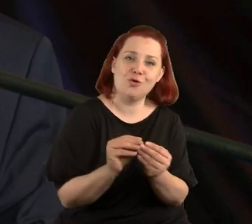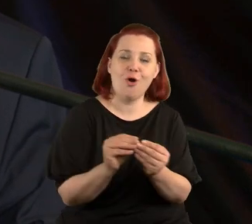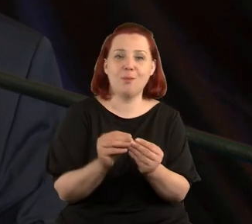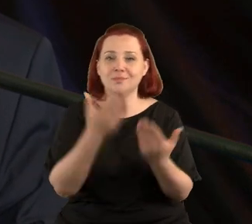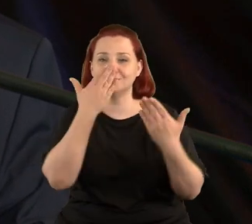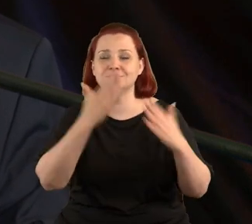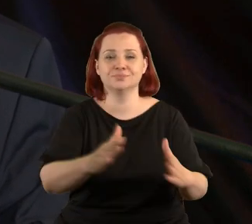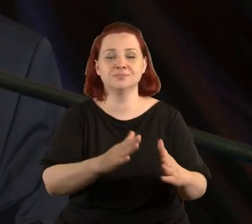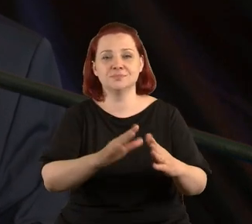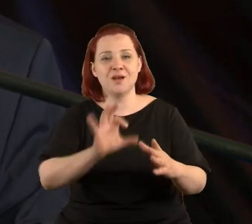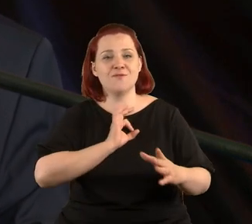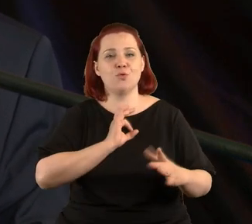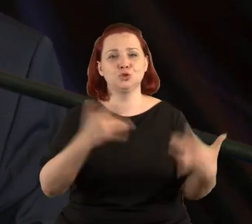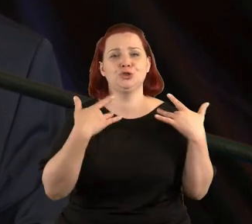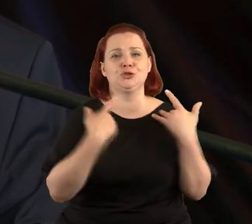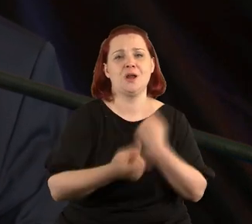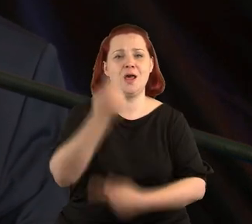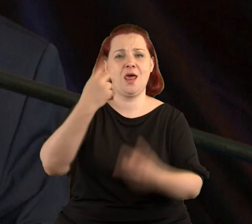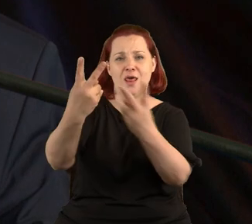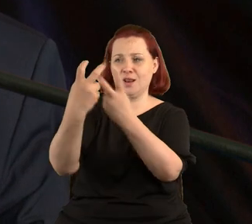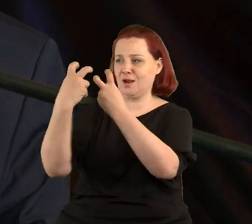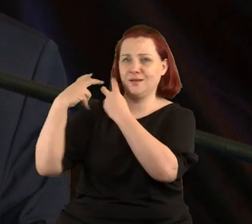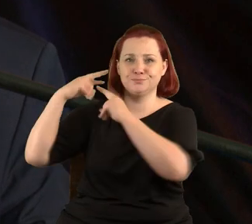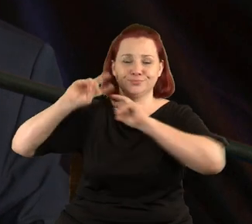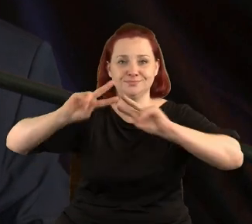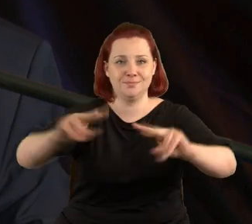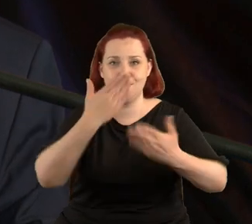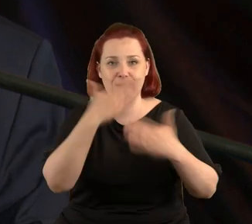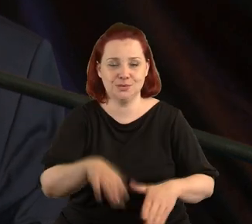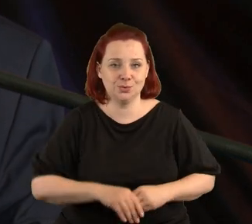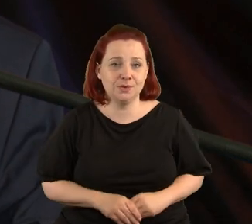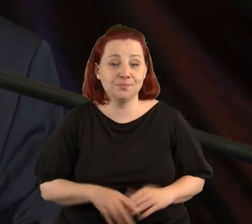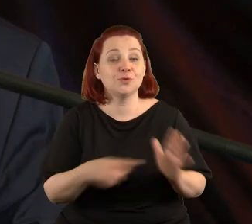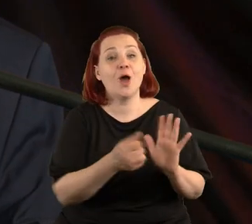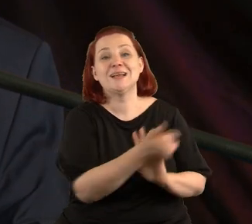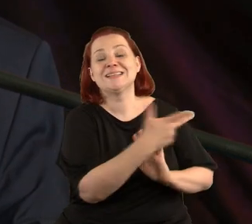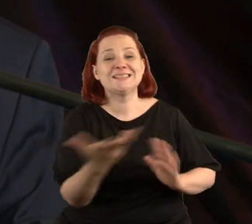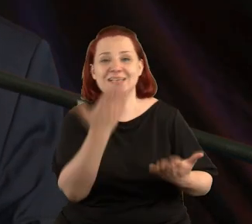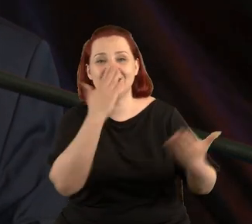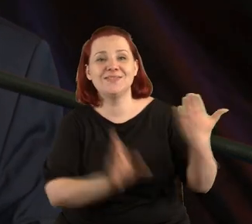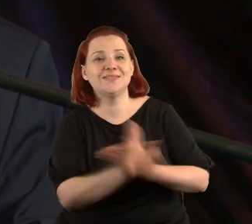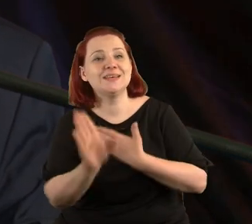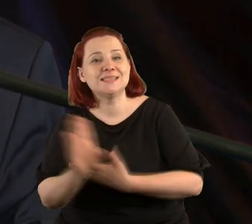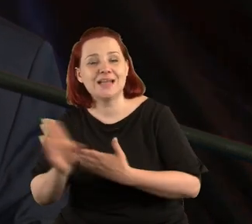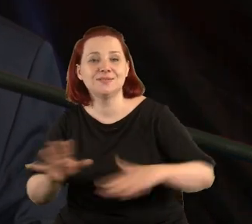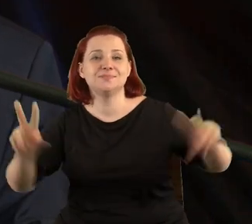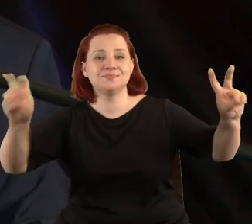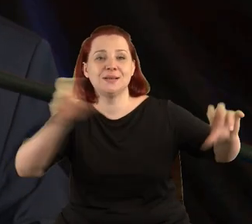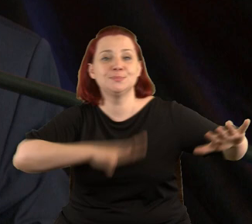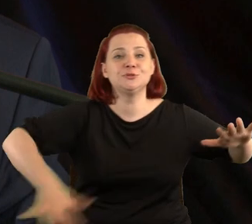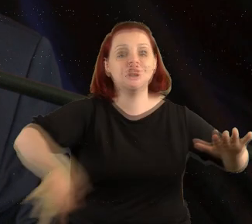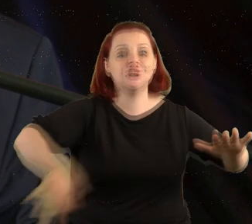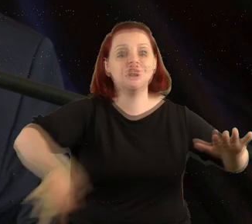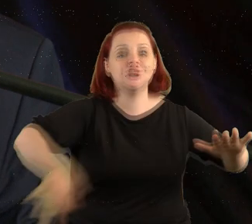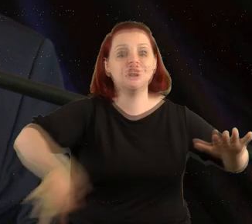formie retrospektywnej. Jest to wystawa zorganizowana w ramach cyklu wystaw Przestrzeń dla sztuki.